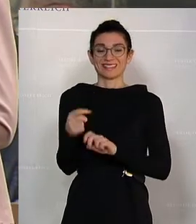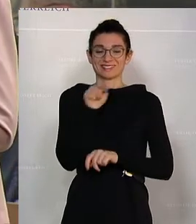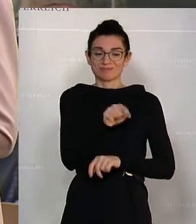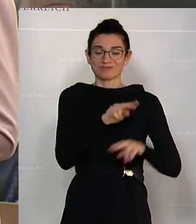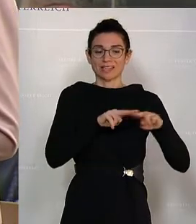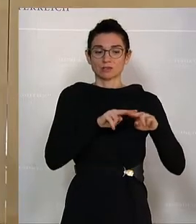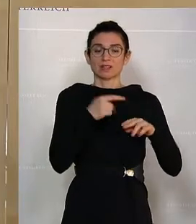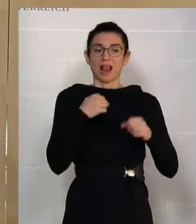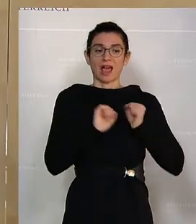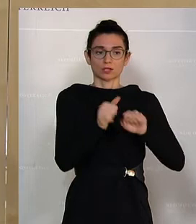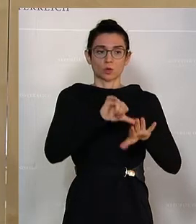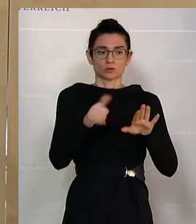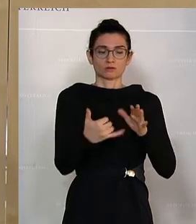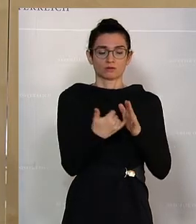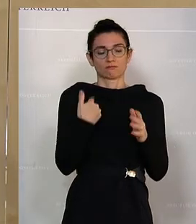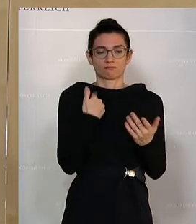Aktionsplanes?